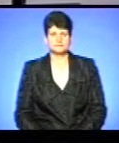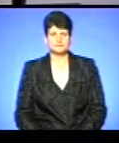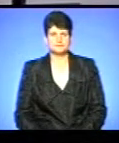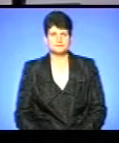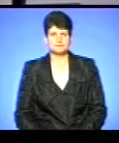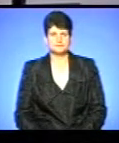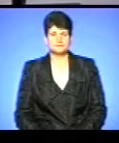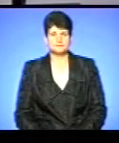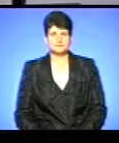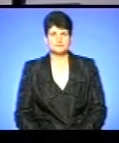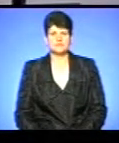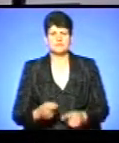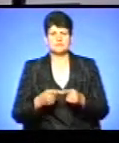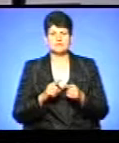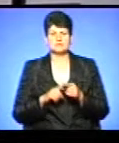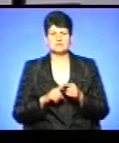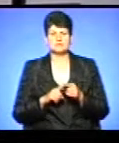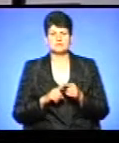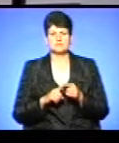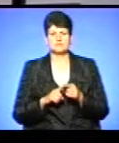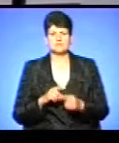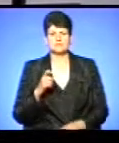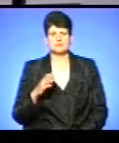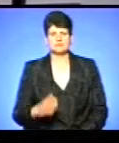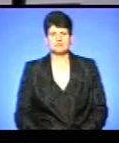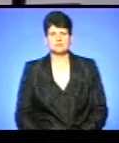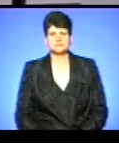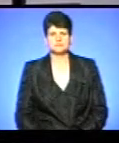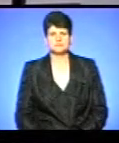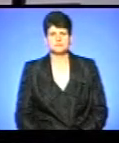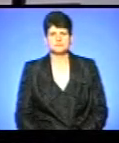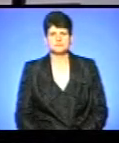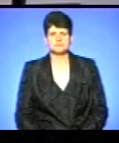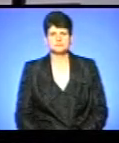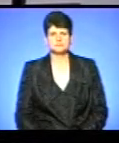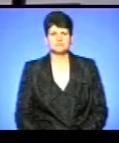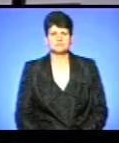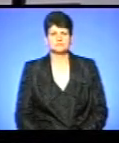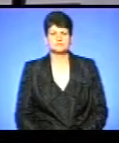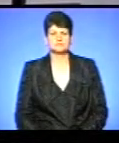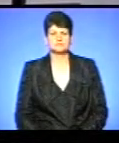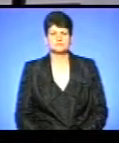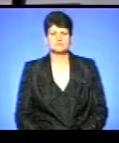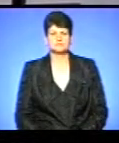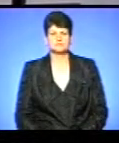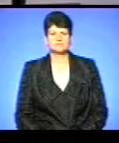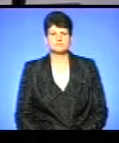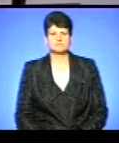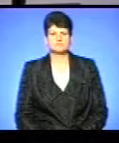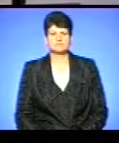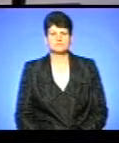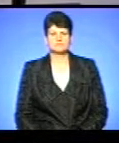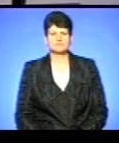У ці хвилини на Тернопільському стадіоні триває футбольний, кваліфікаційний матч Кубку світу 2019. Грає національна